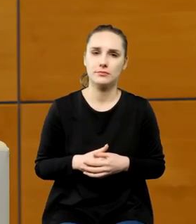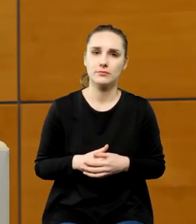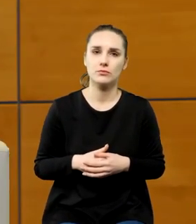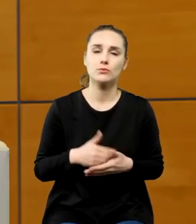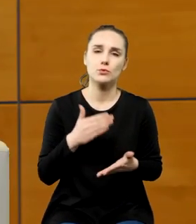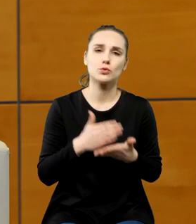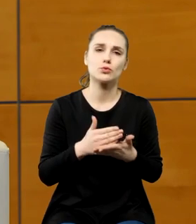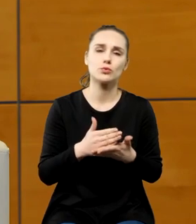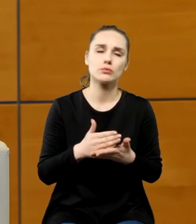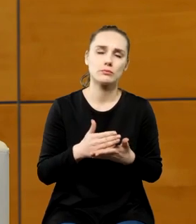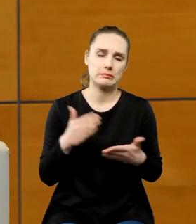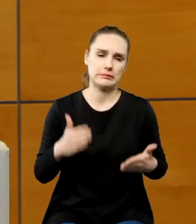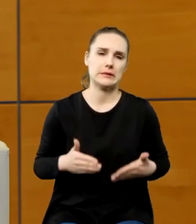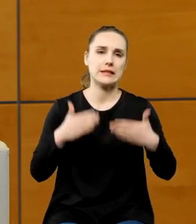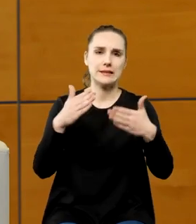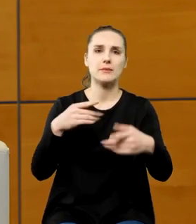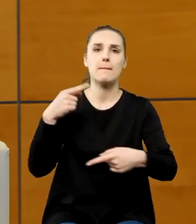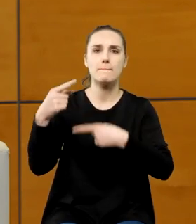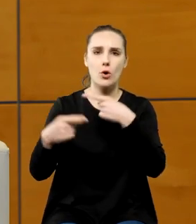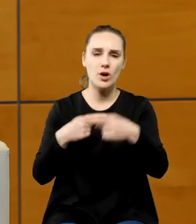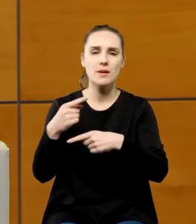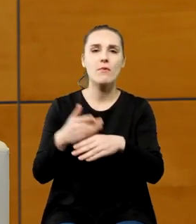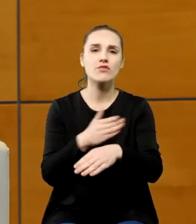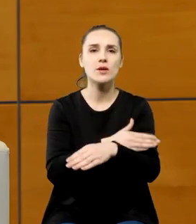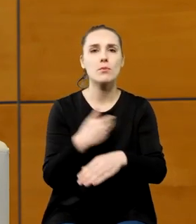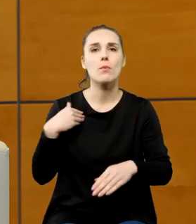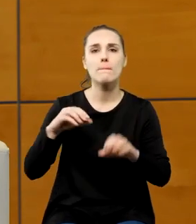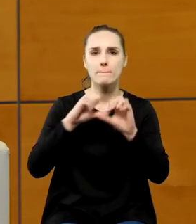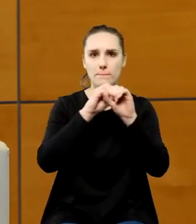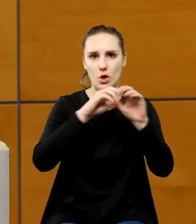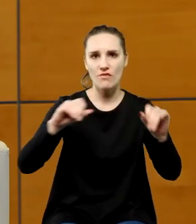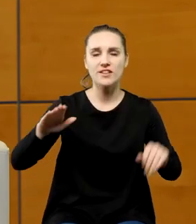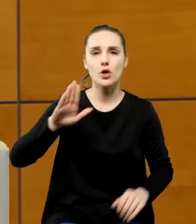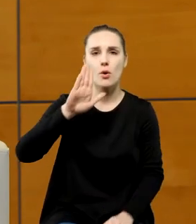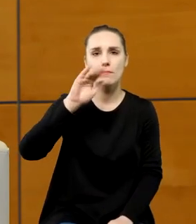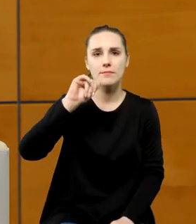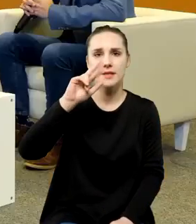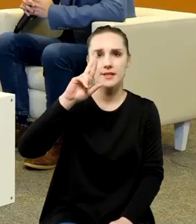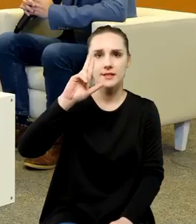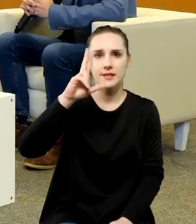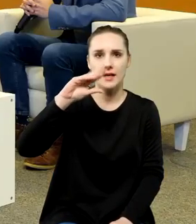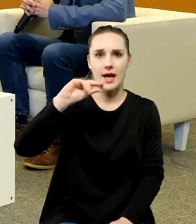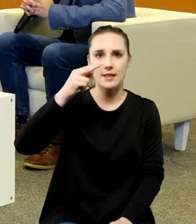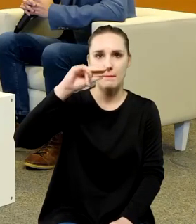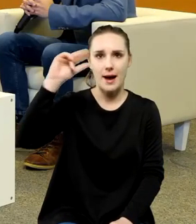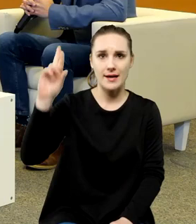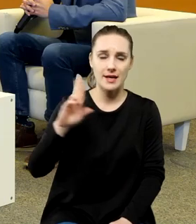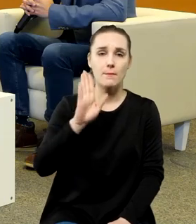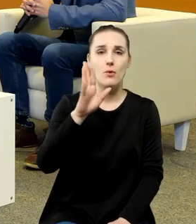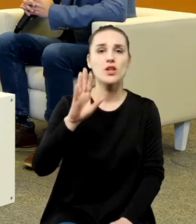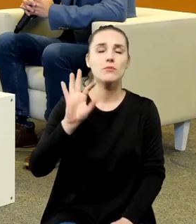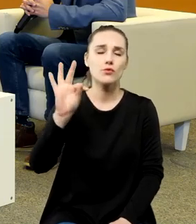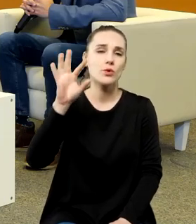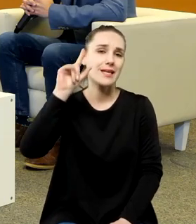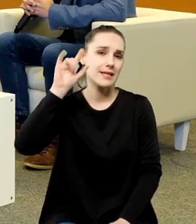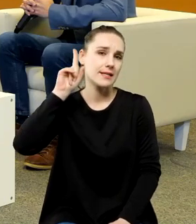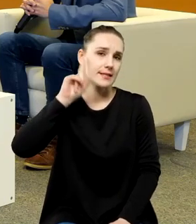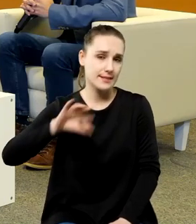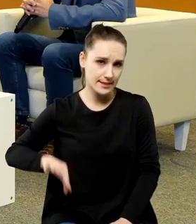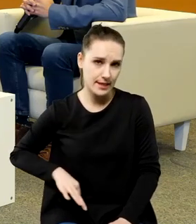najpierw profesorze Ludwiku Antoniem Birkenmajerze i potem po jego synu Aleksandrze Birkenmajerze